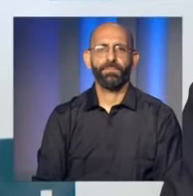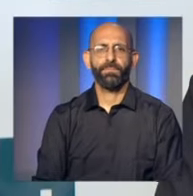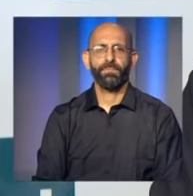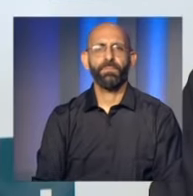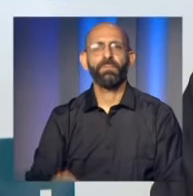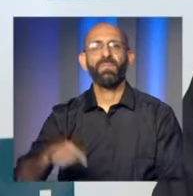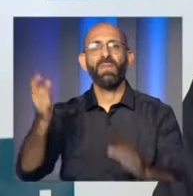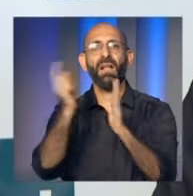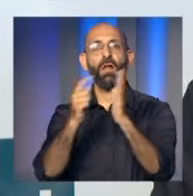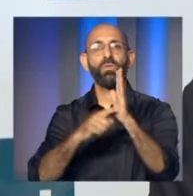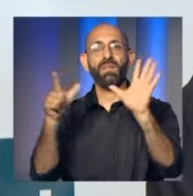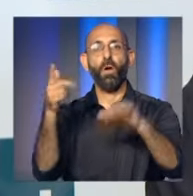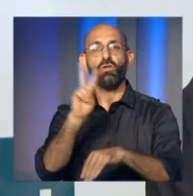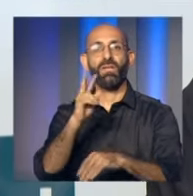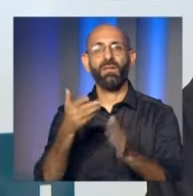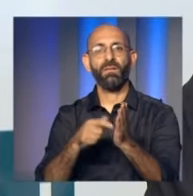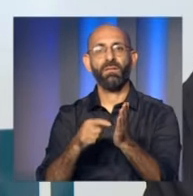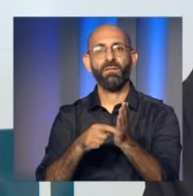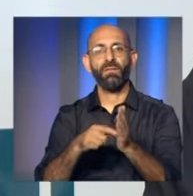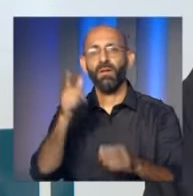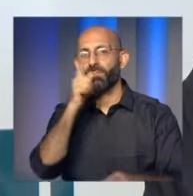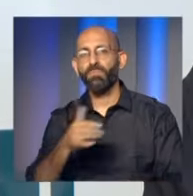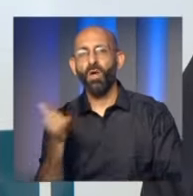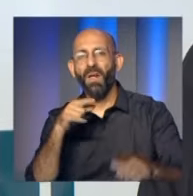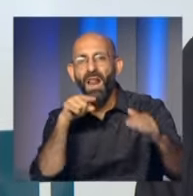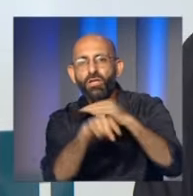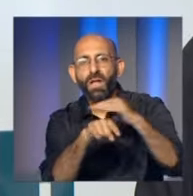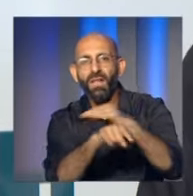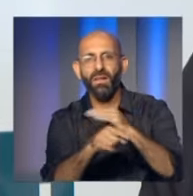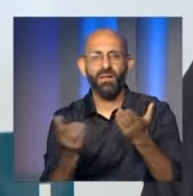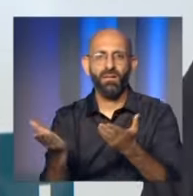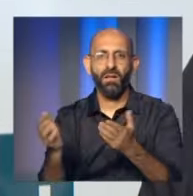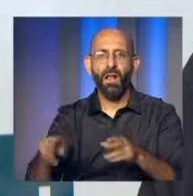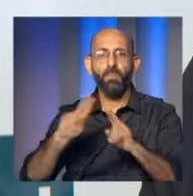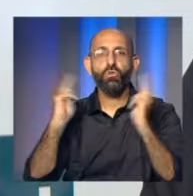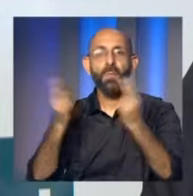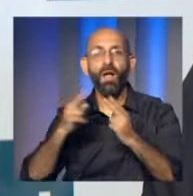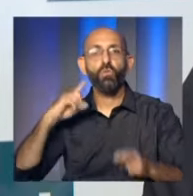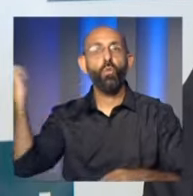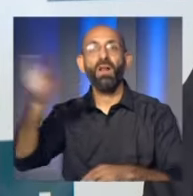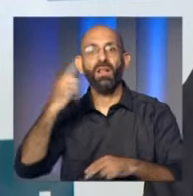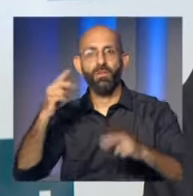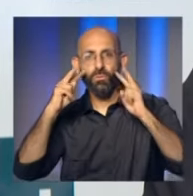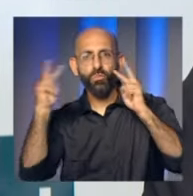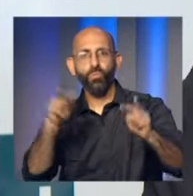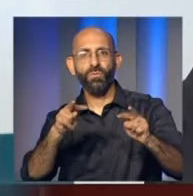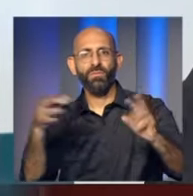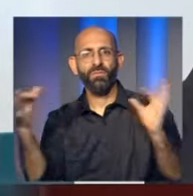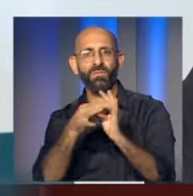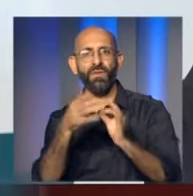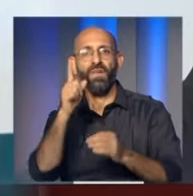المادي 27 بتقول من يصنف أن يكون لاجئ لأنه لما نحكي معنا المجتمع الدولي وكأنه نحن